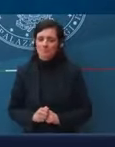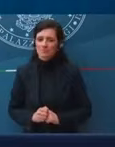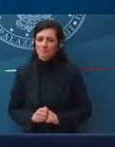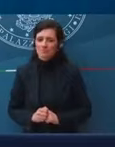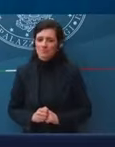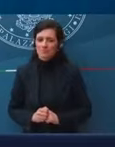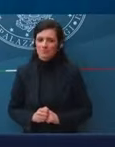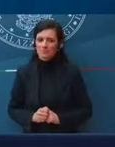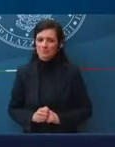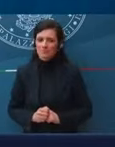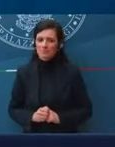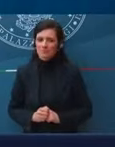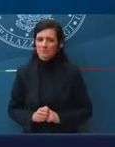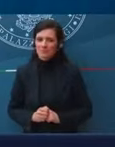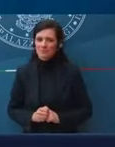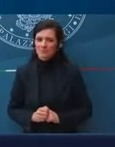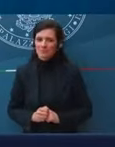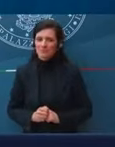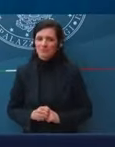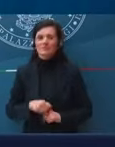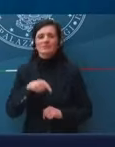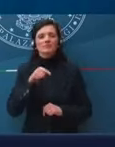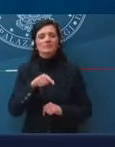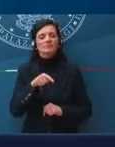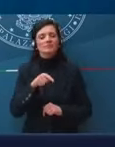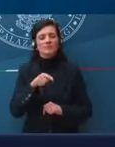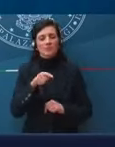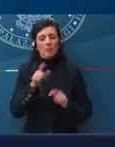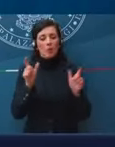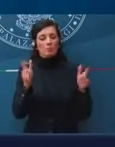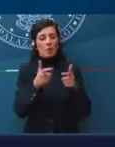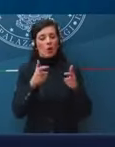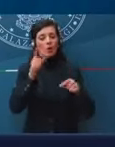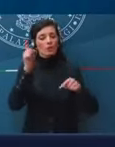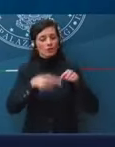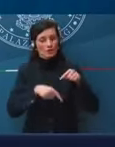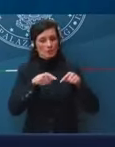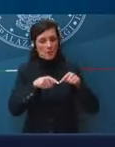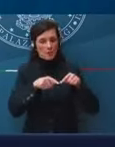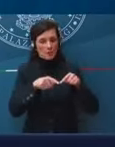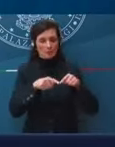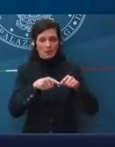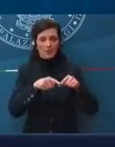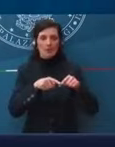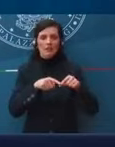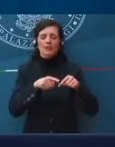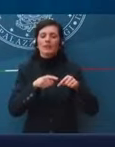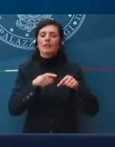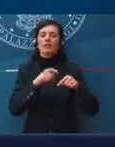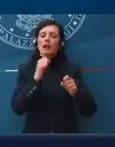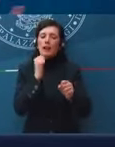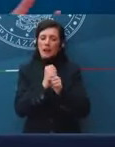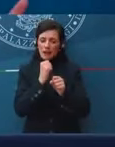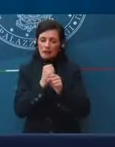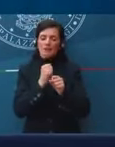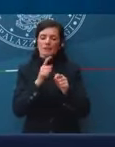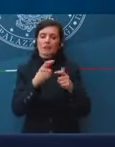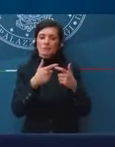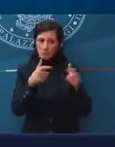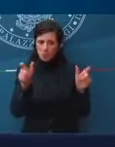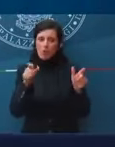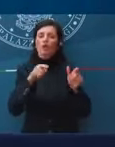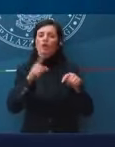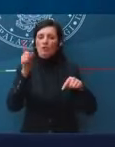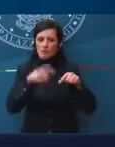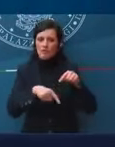Qui è previsto la scadenza del blocco di licenziamenti per quei lavoratori, che poi magari